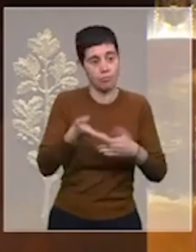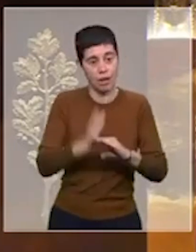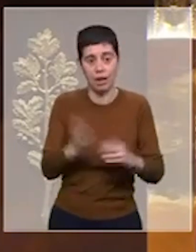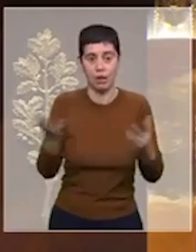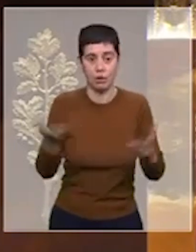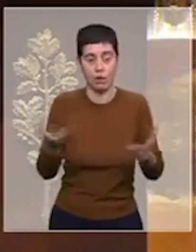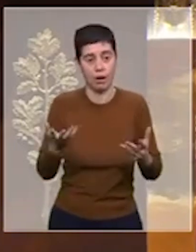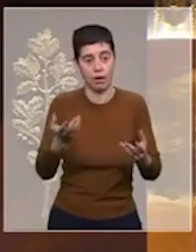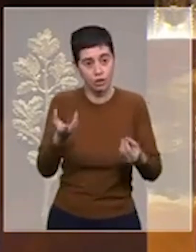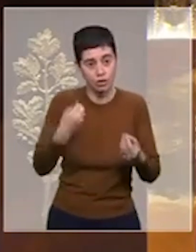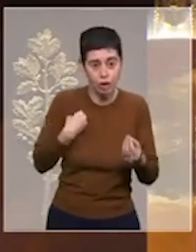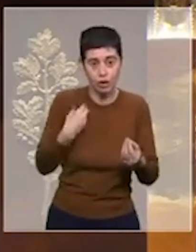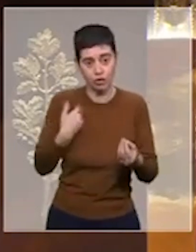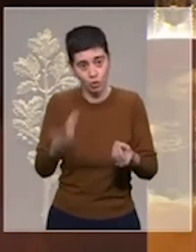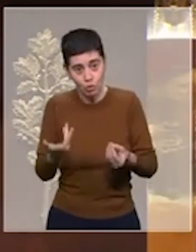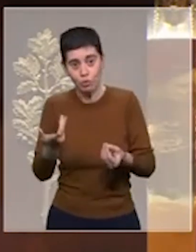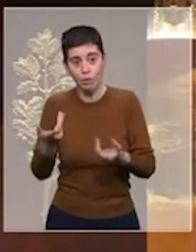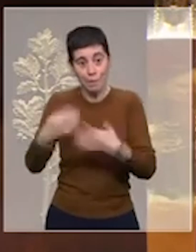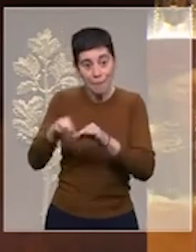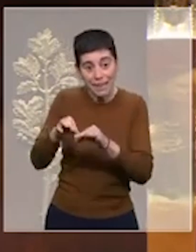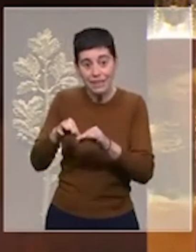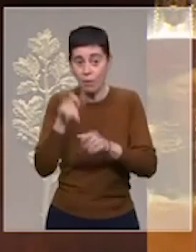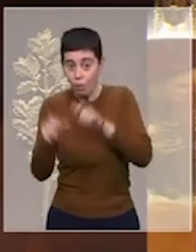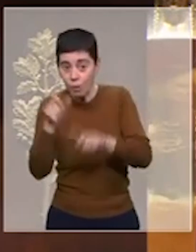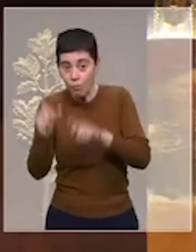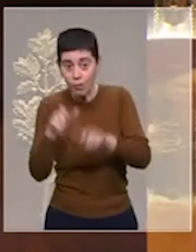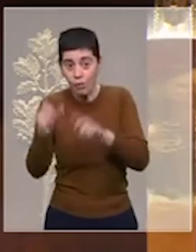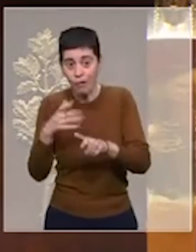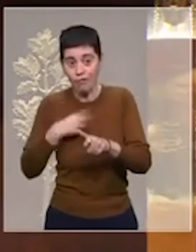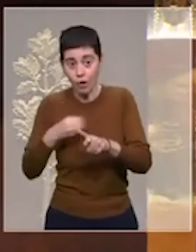continuer à enrichir notre vocabulaire avec d'autres mots.